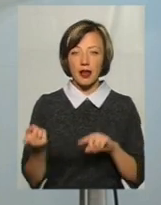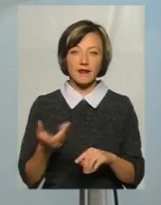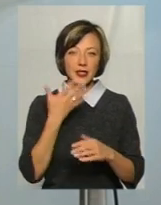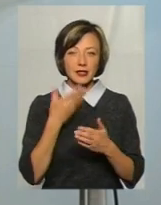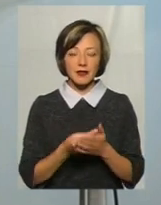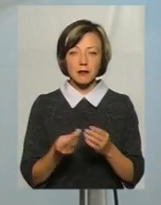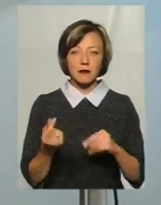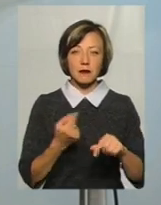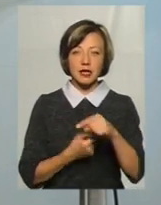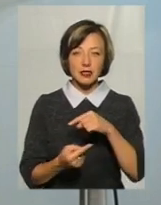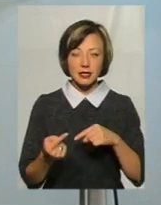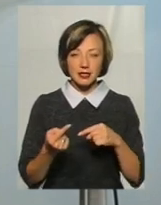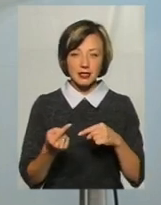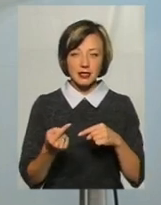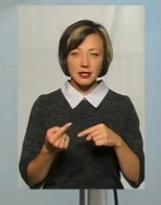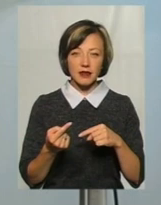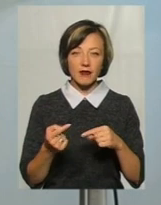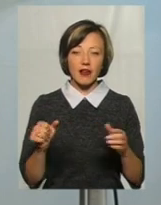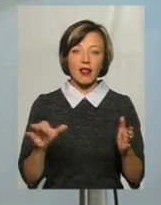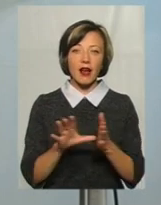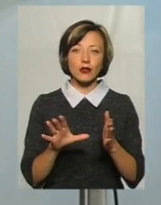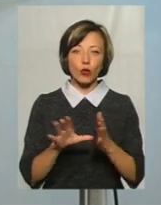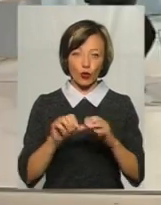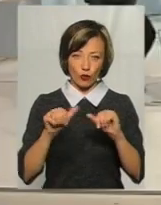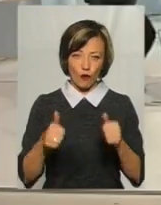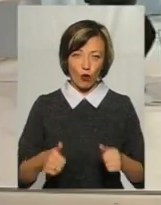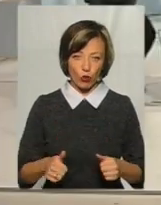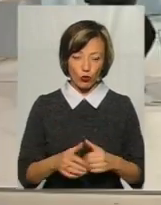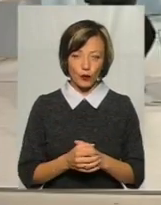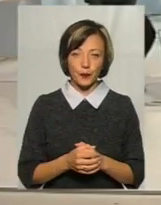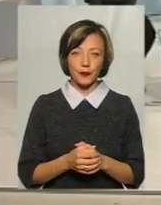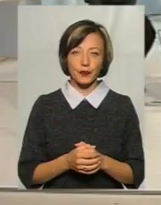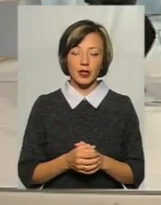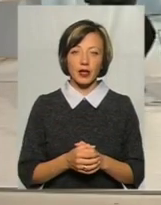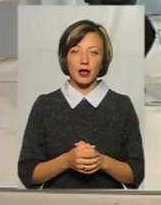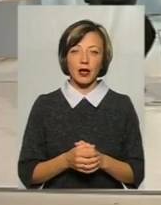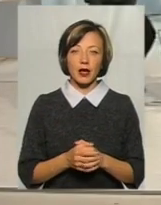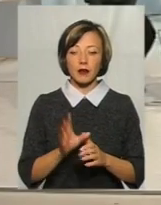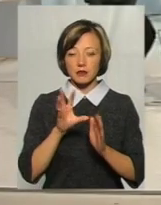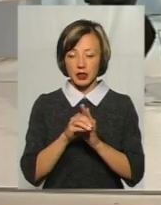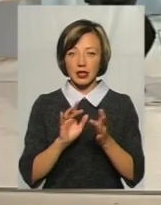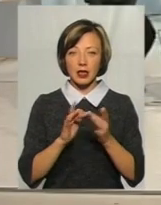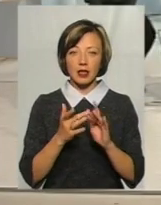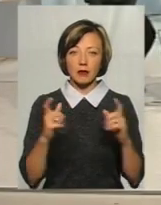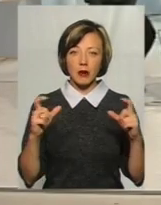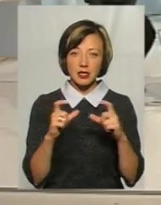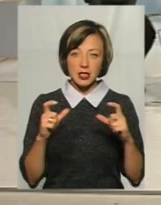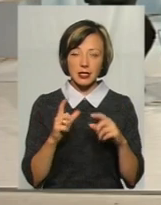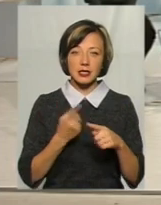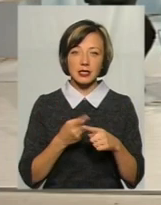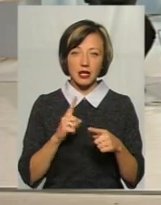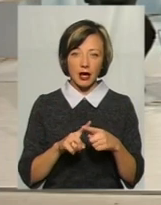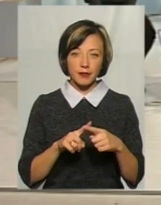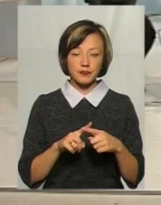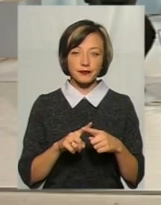в, скажімо, в електронну форму, пішли в інтернет, в інтернет-магазини, тому що це